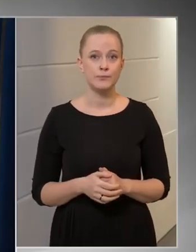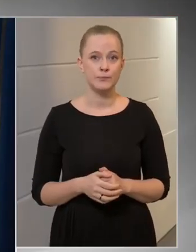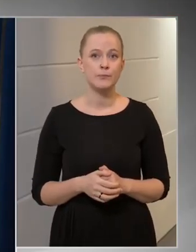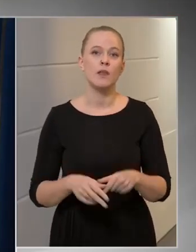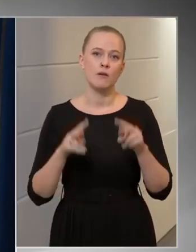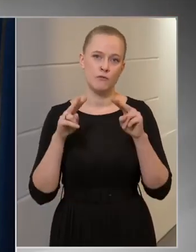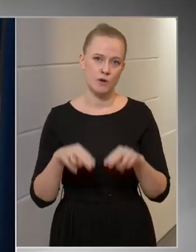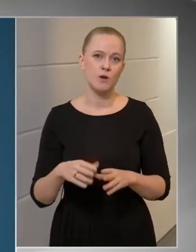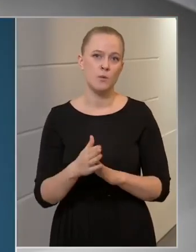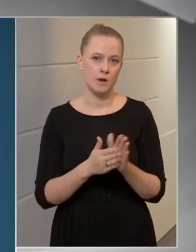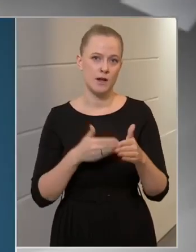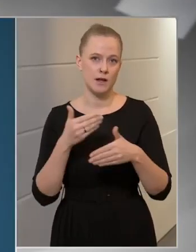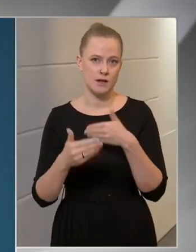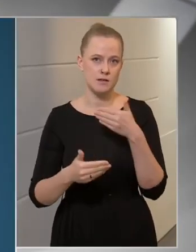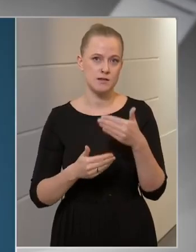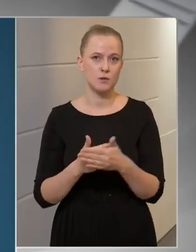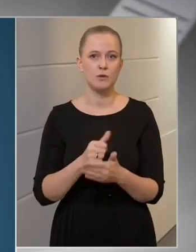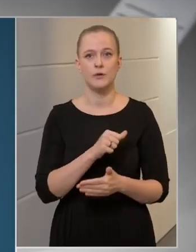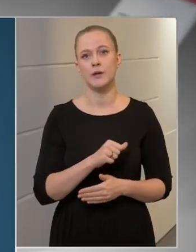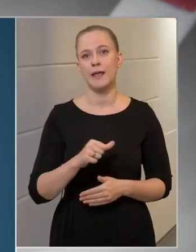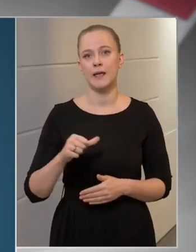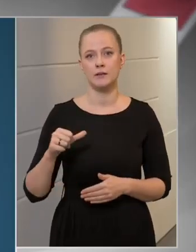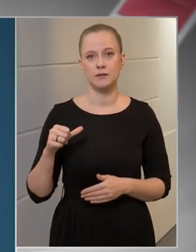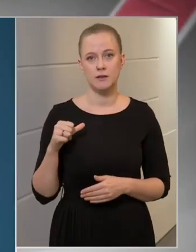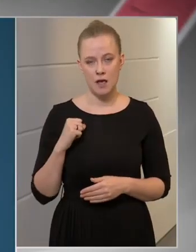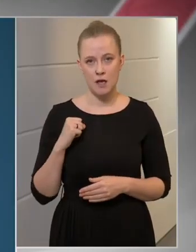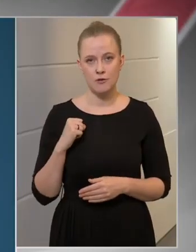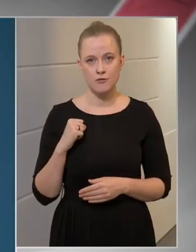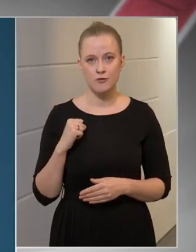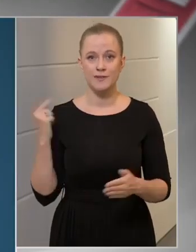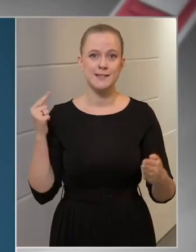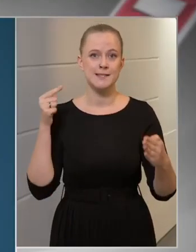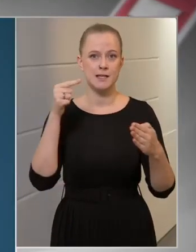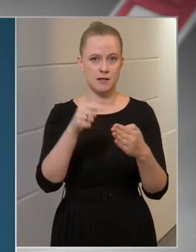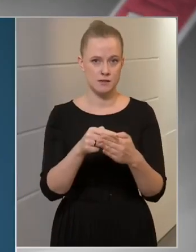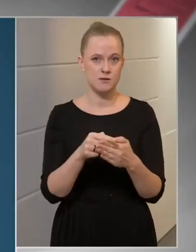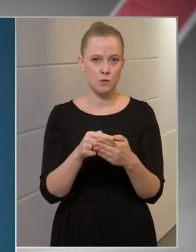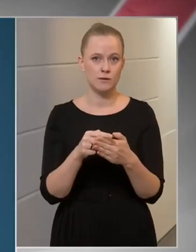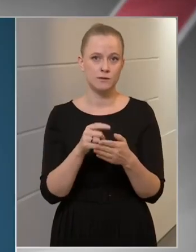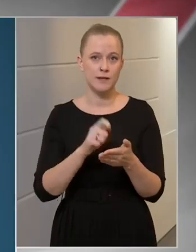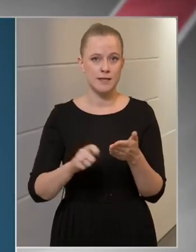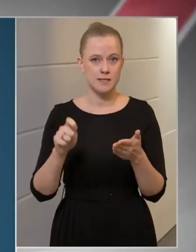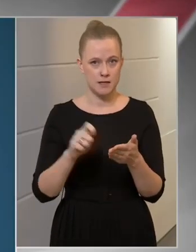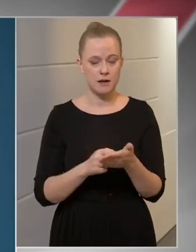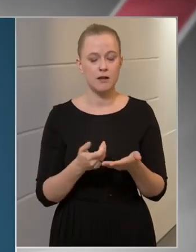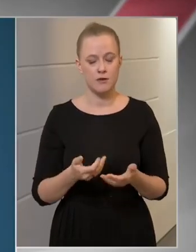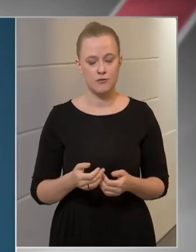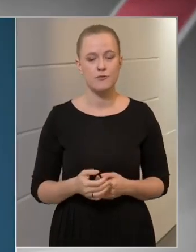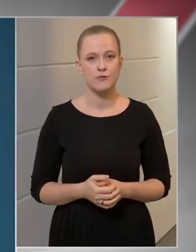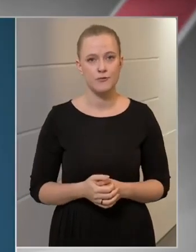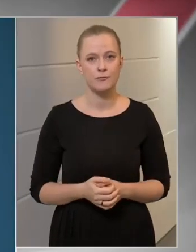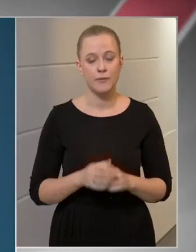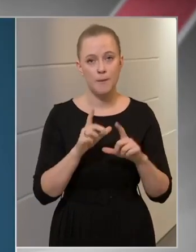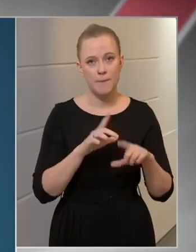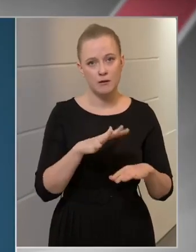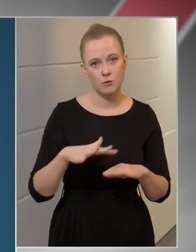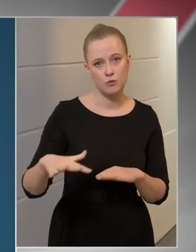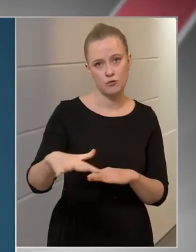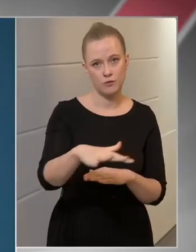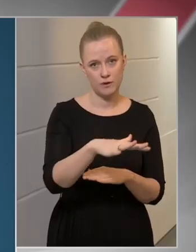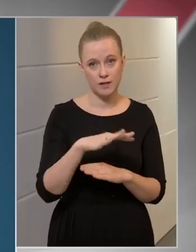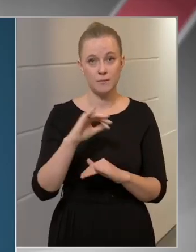elkezdődött az önkéntes célzott tesztelés a pedagógusok